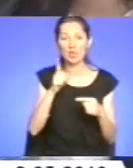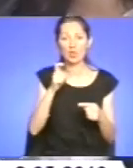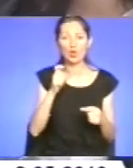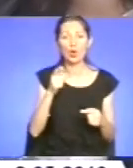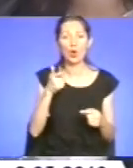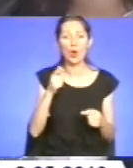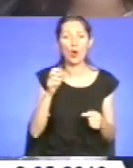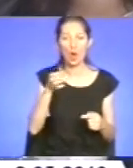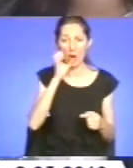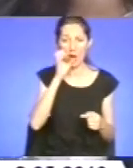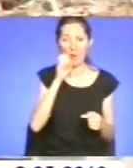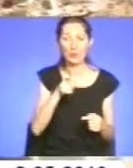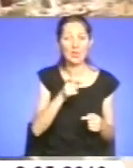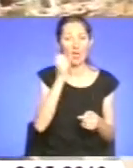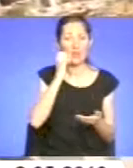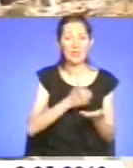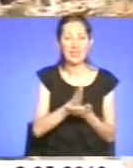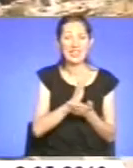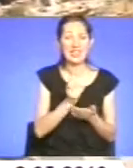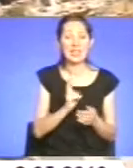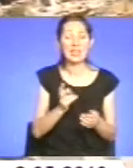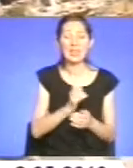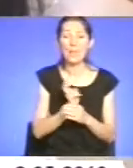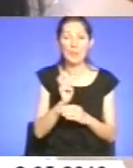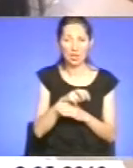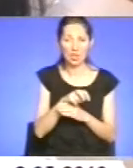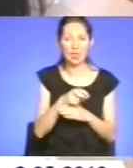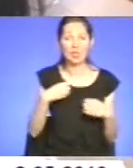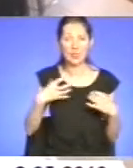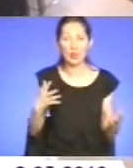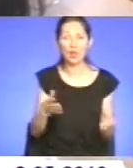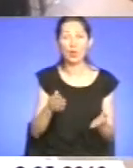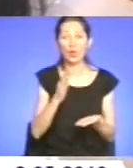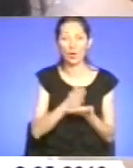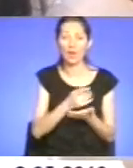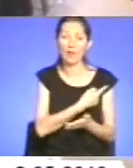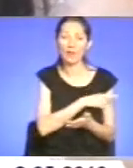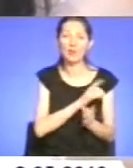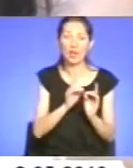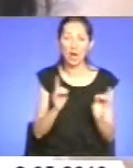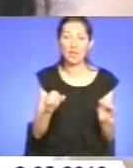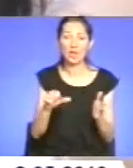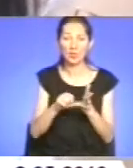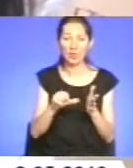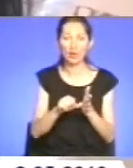перебувають у лікувальних закладах, відвідають співробітники управління кадрового забезпечення обласної міліції.